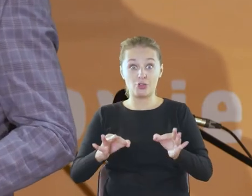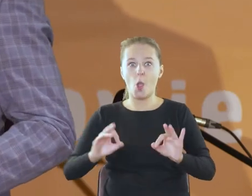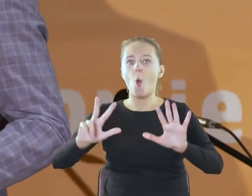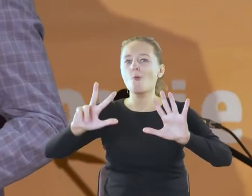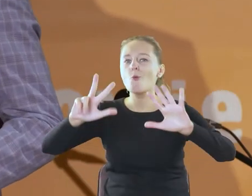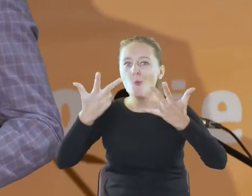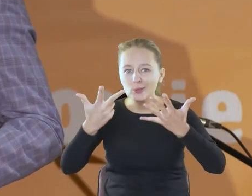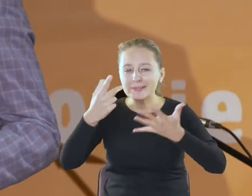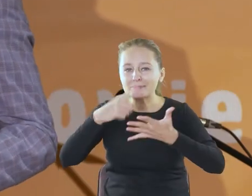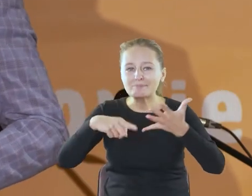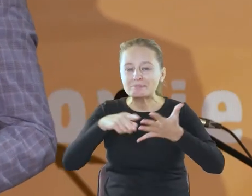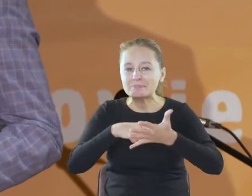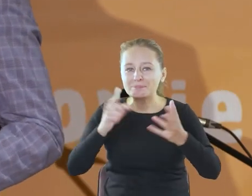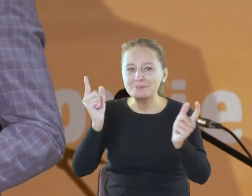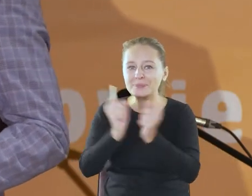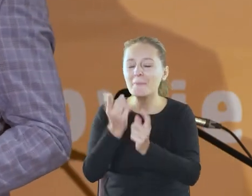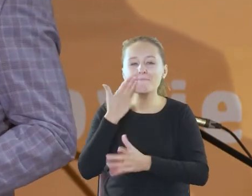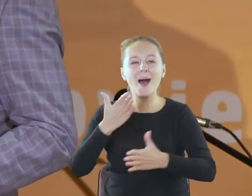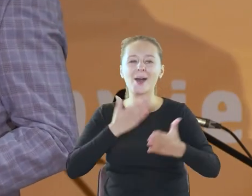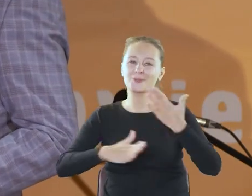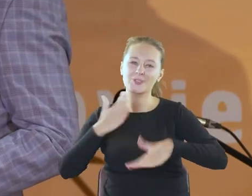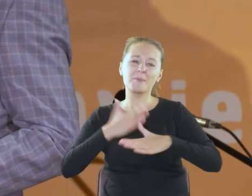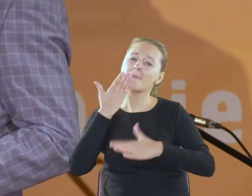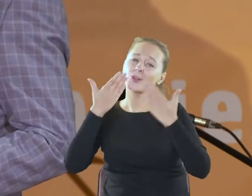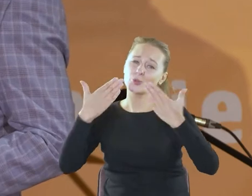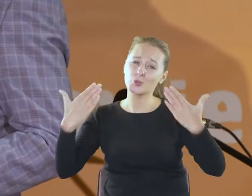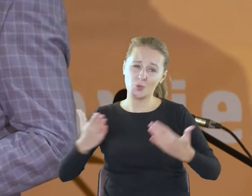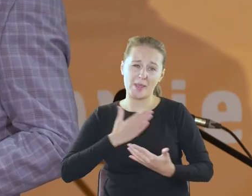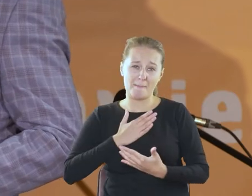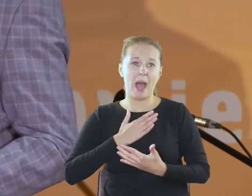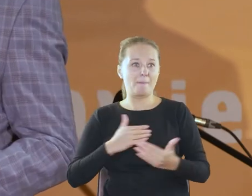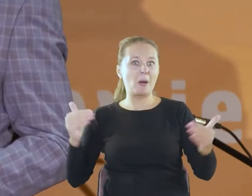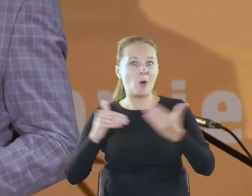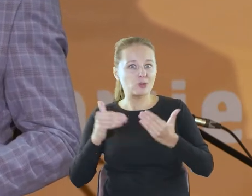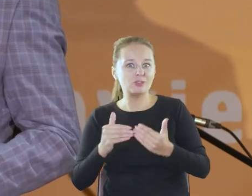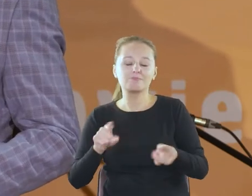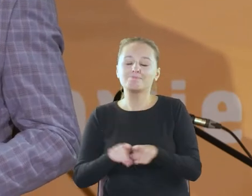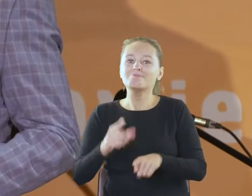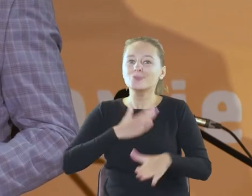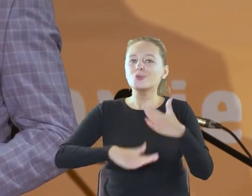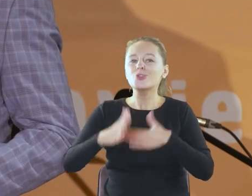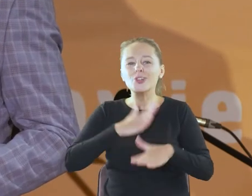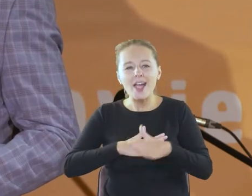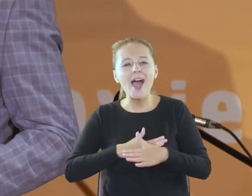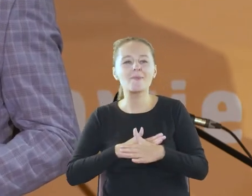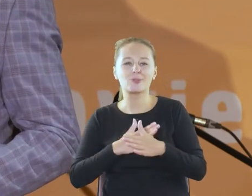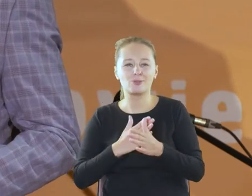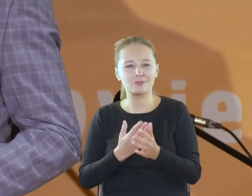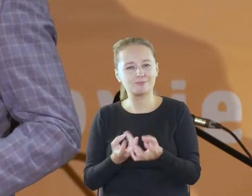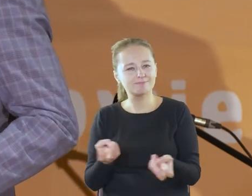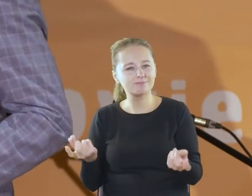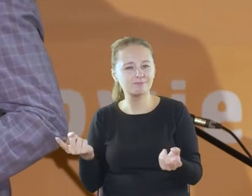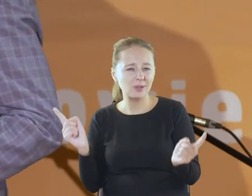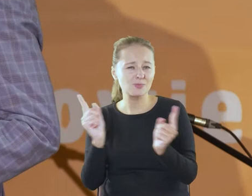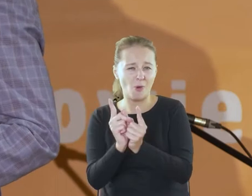i ja bardzo się cieszę, bardzo dziękuję, że mam tą możliwość i zaszczyt uczestniczyć w pisaniu właśnie tej powieści.